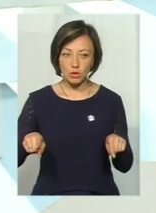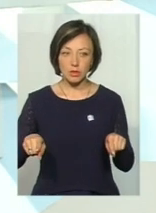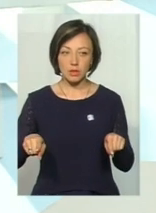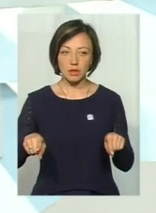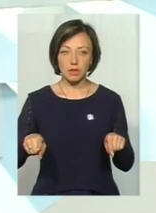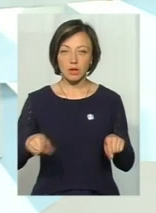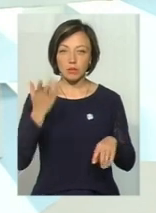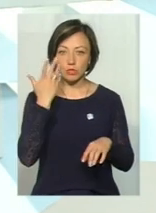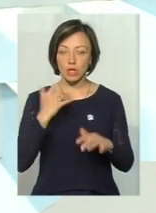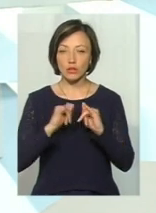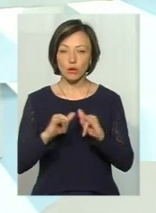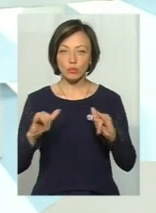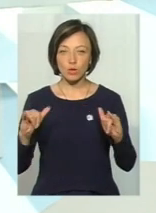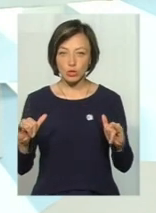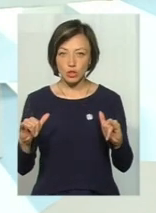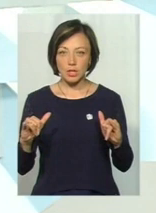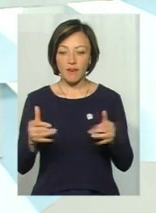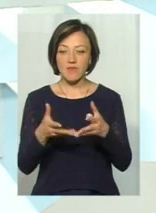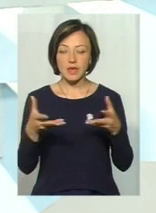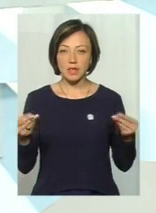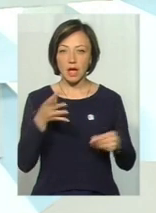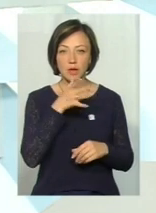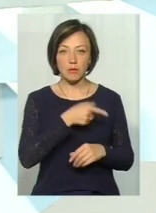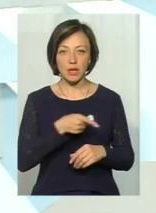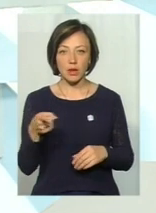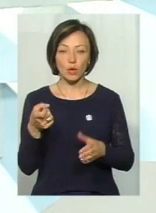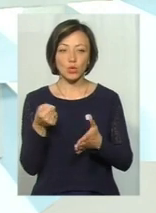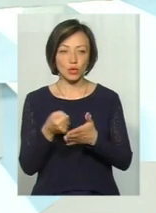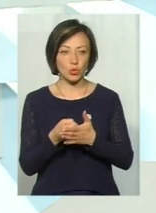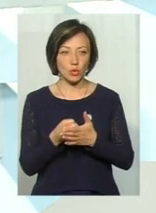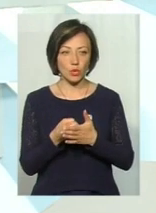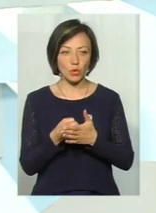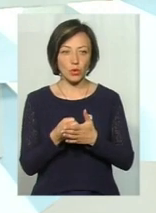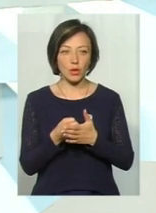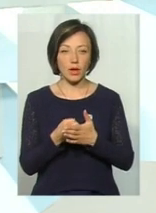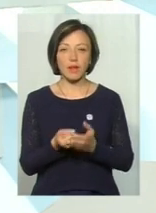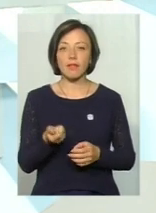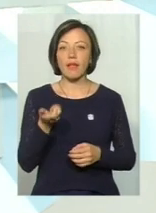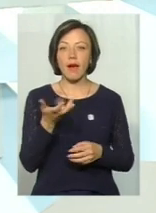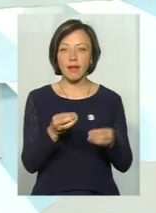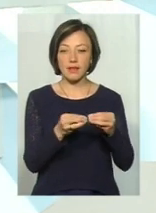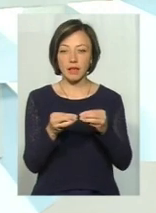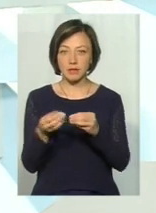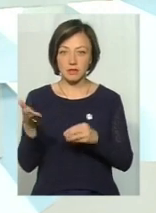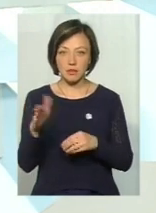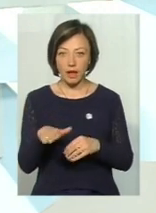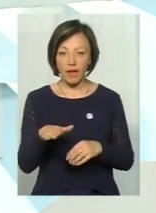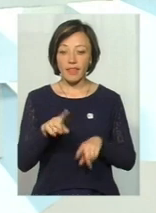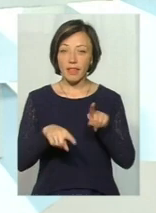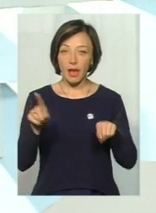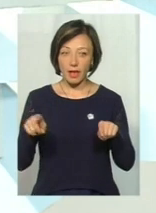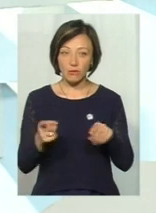час розмноження, особливо в весняний період, до декількох десятків. Деякі джерела говорять про те,